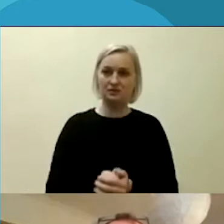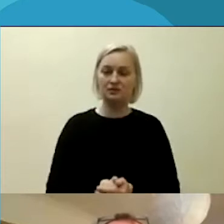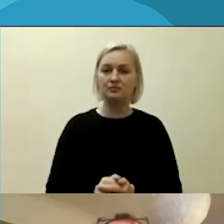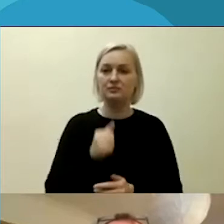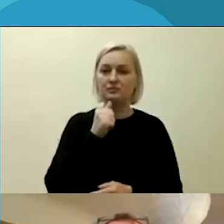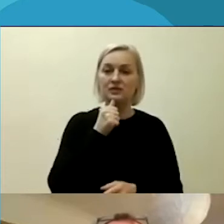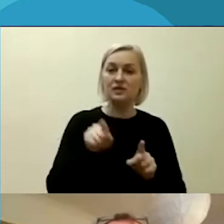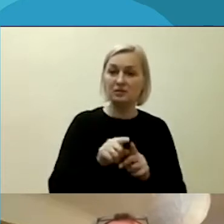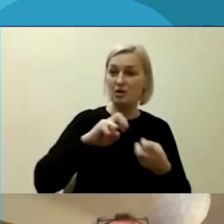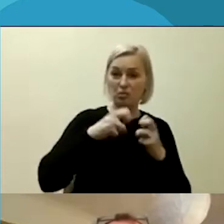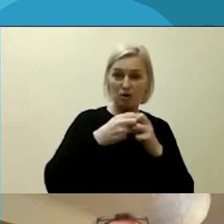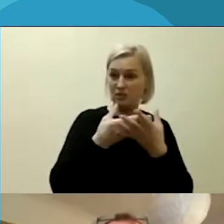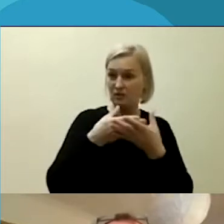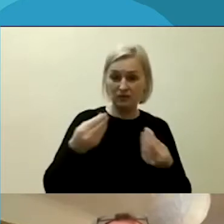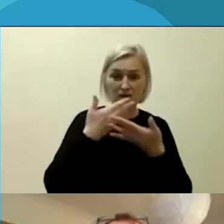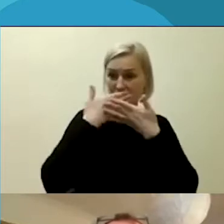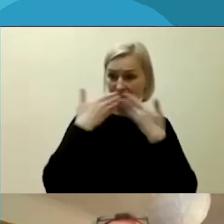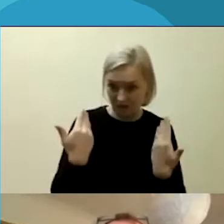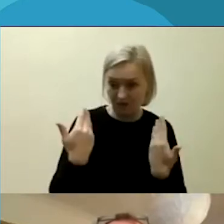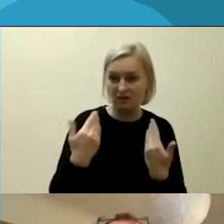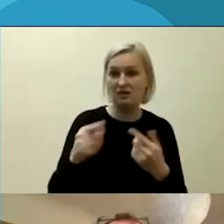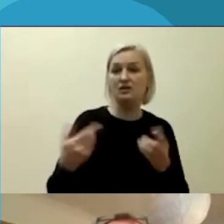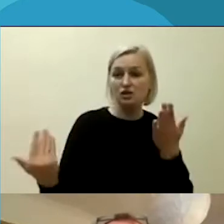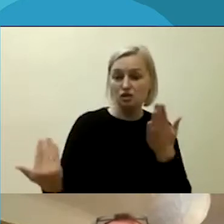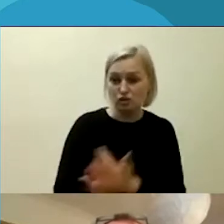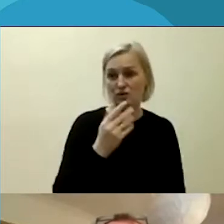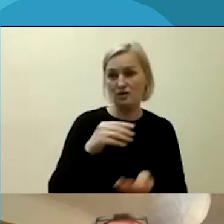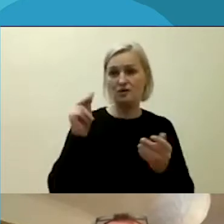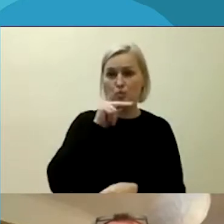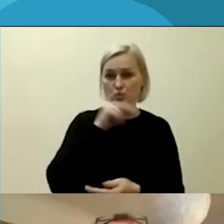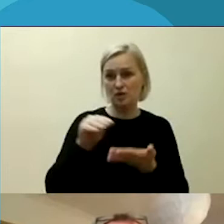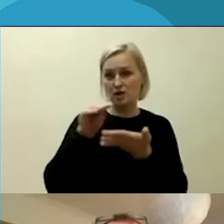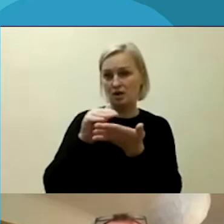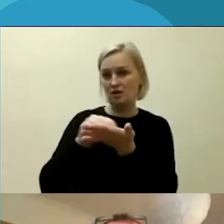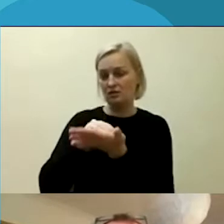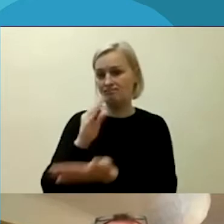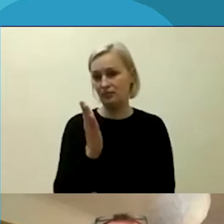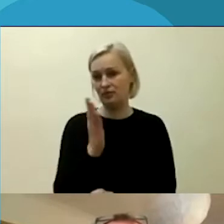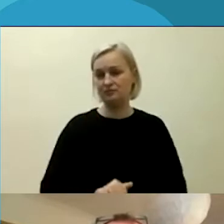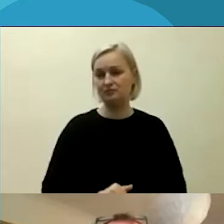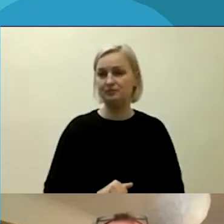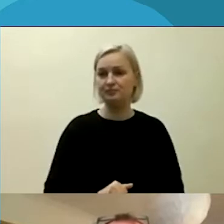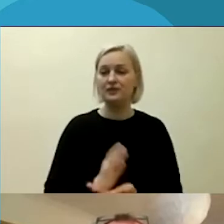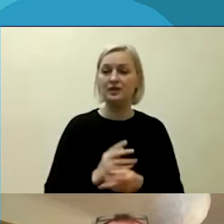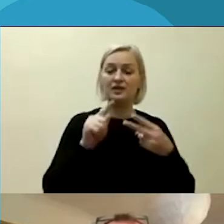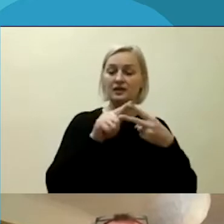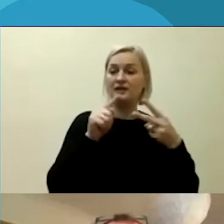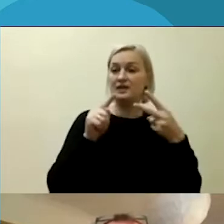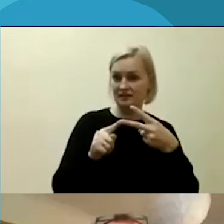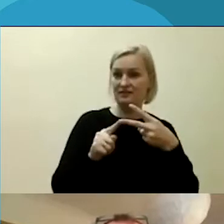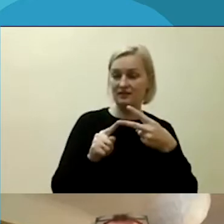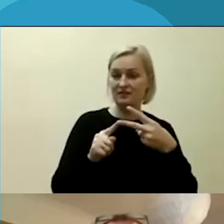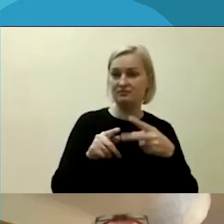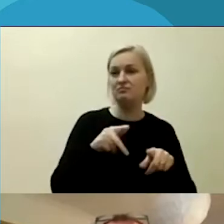antrą kartą viktimizuojamos, todėl mes turime dvi radikalis patirtis